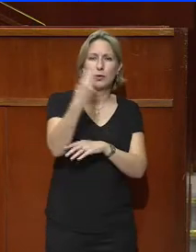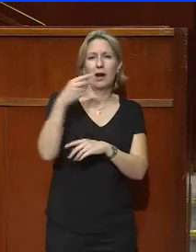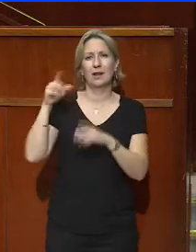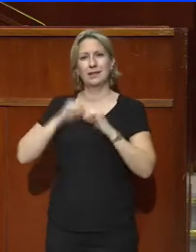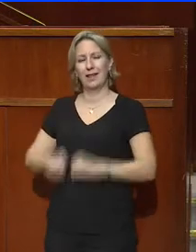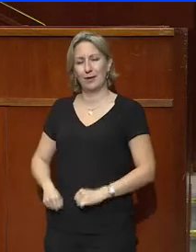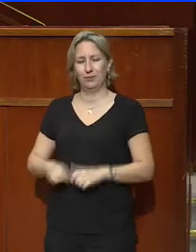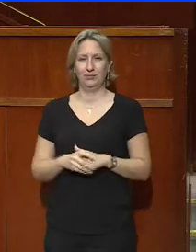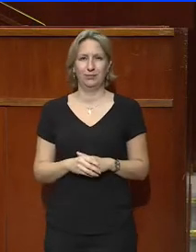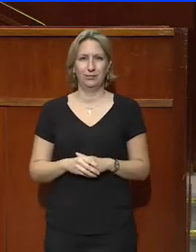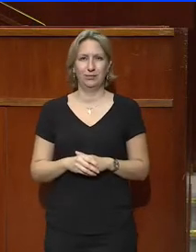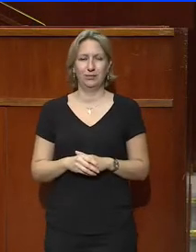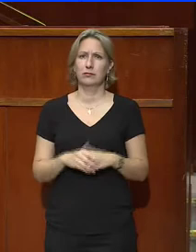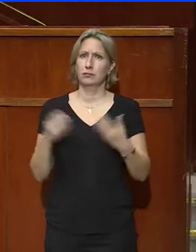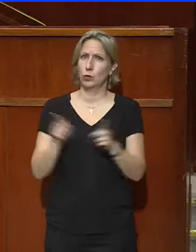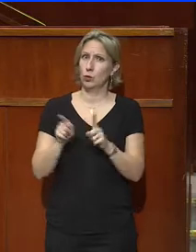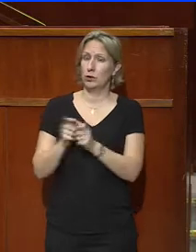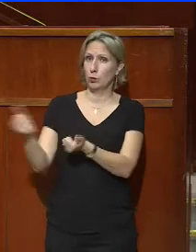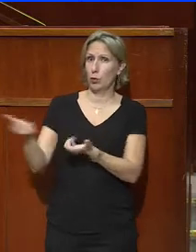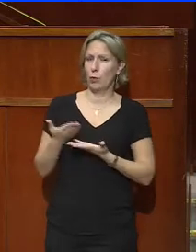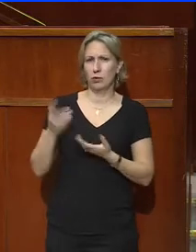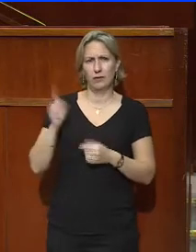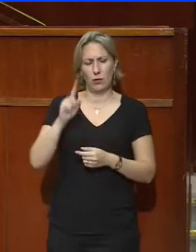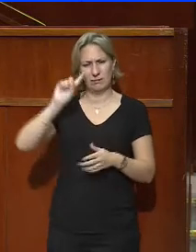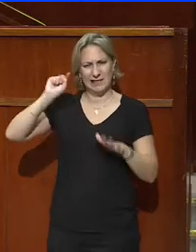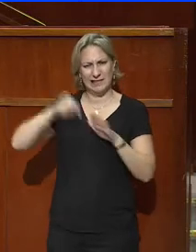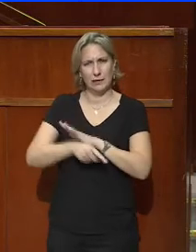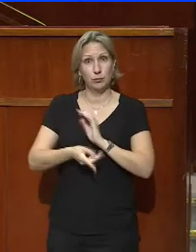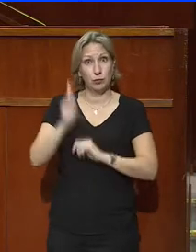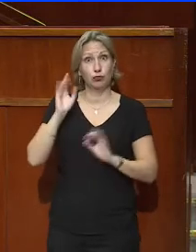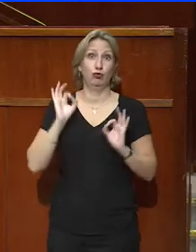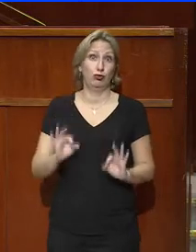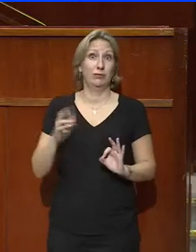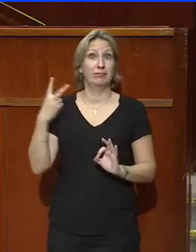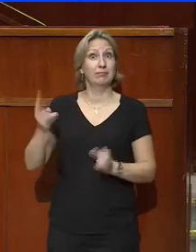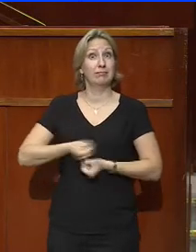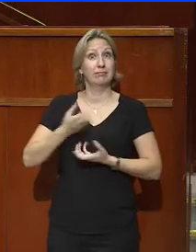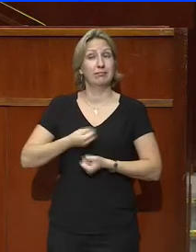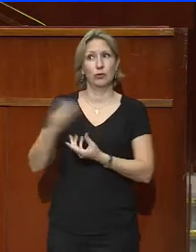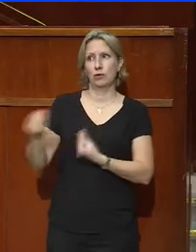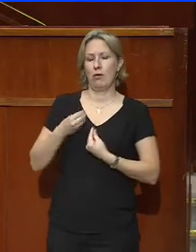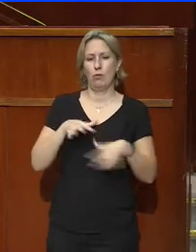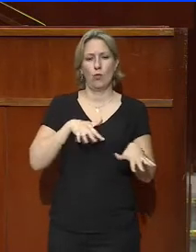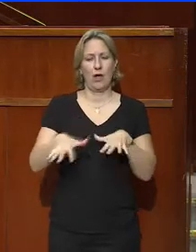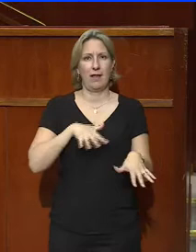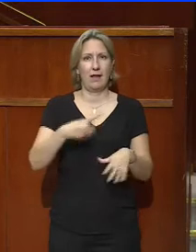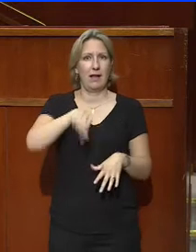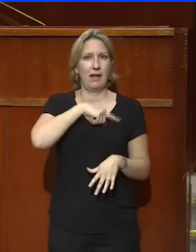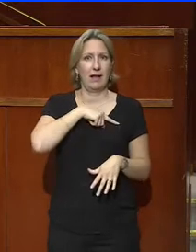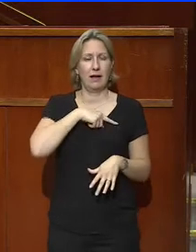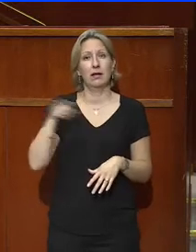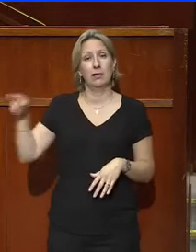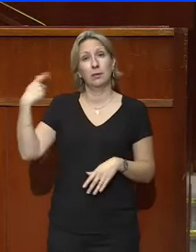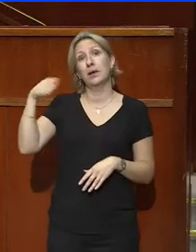nous proposent de voir plus loin et se proposent de nous en donner les moyens. L'ambition du Président est de faire en effet du